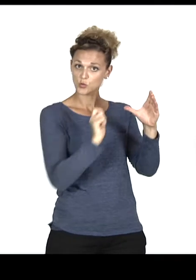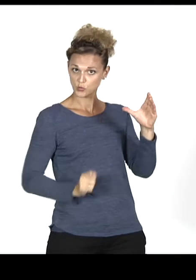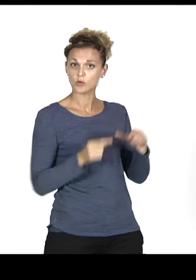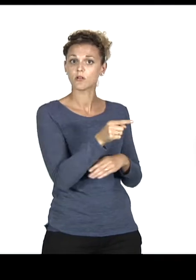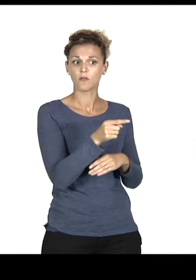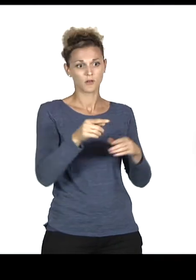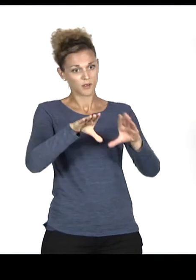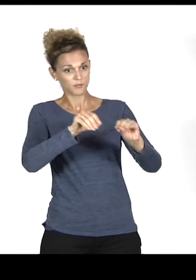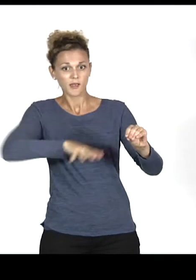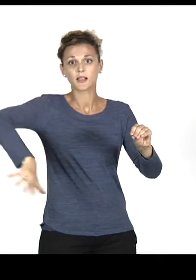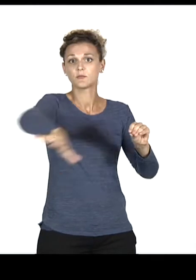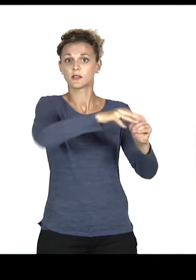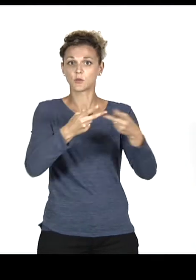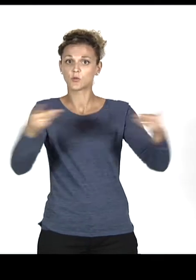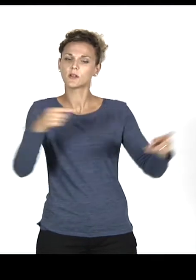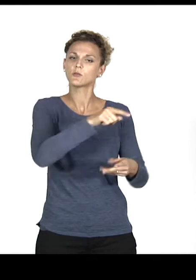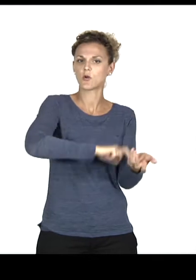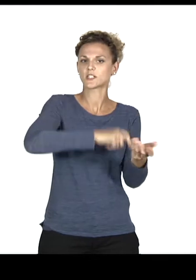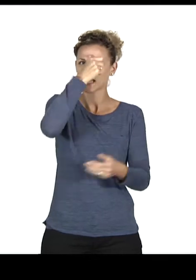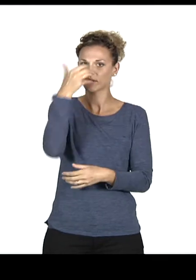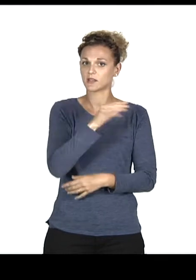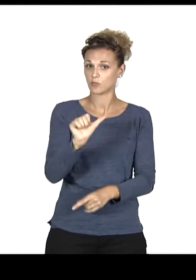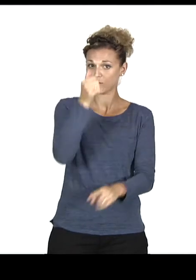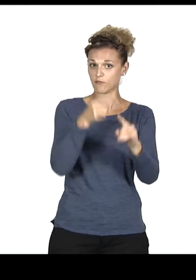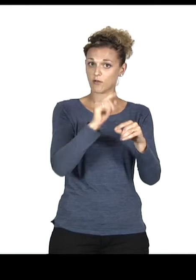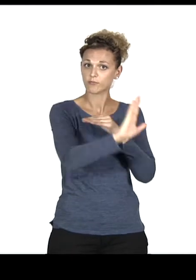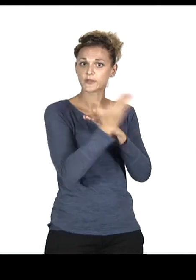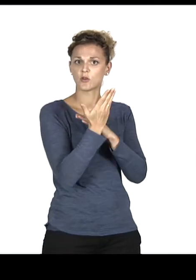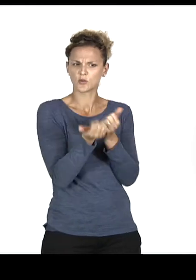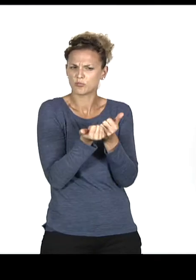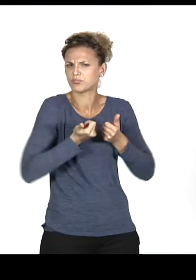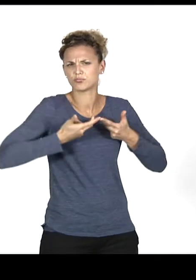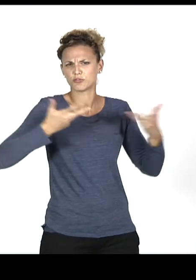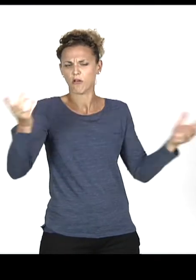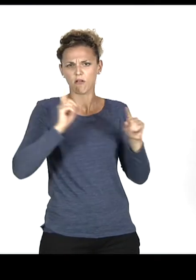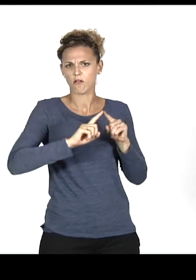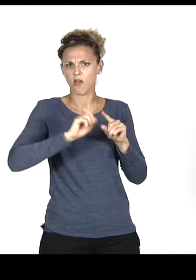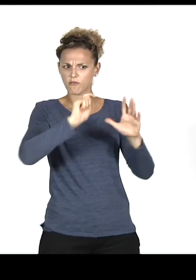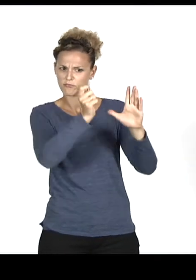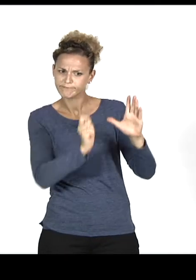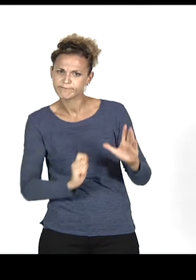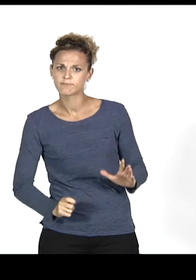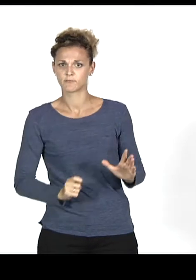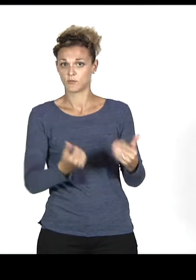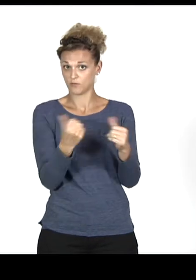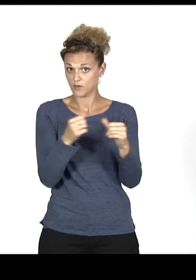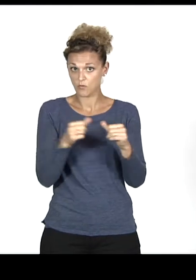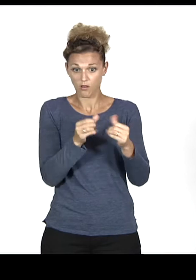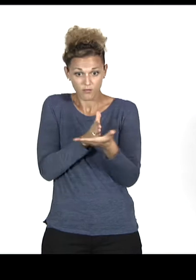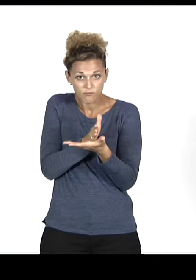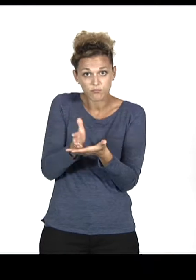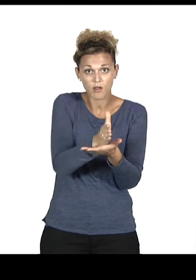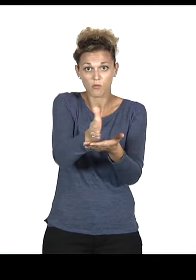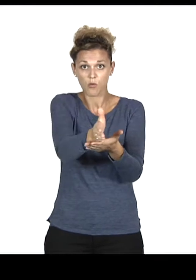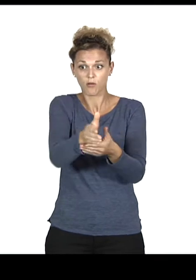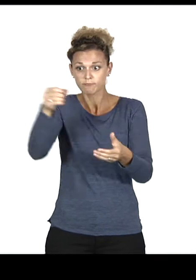dans l'espace public. Il est américain et il présentera pour la première fois un nombre important de sculptures qu'il va disséminer dans